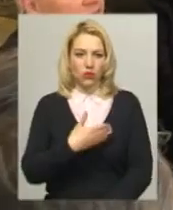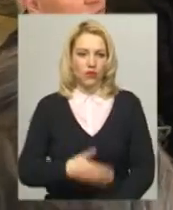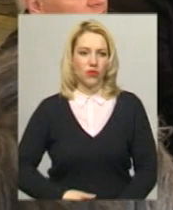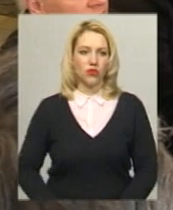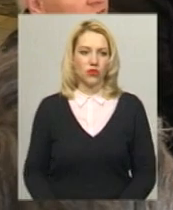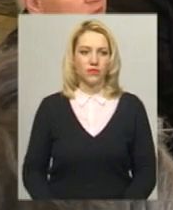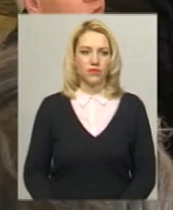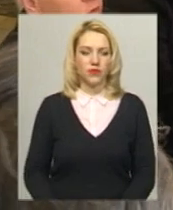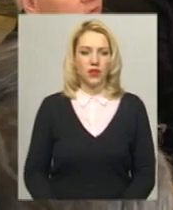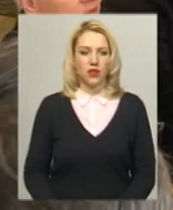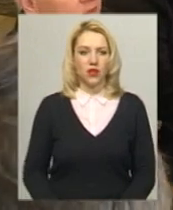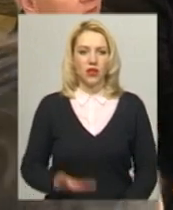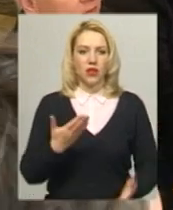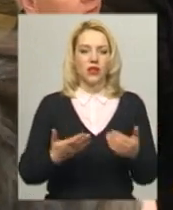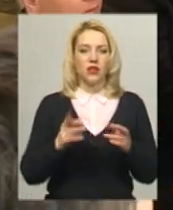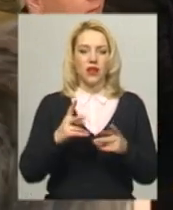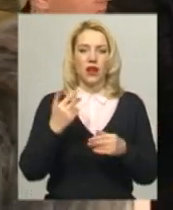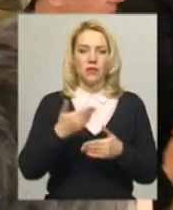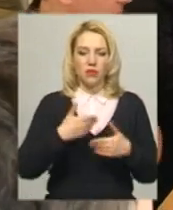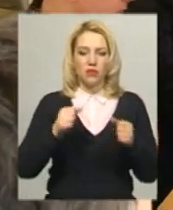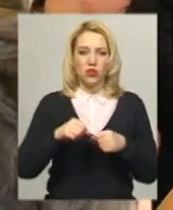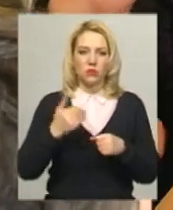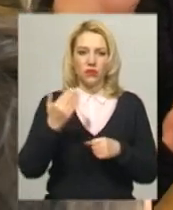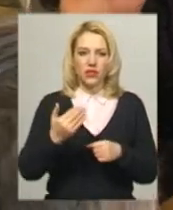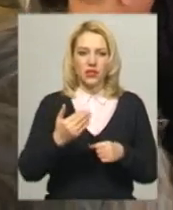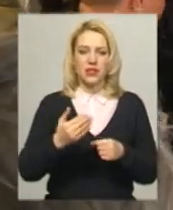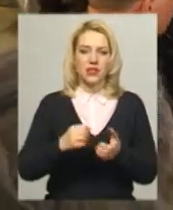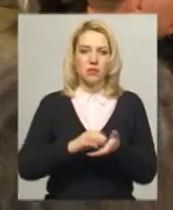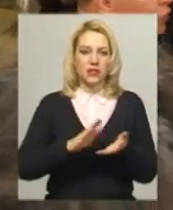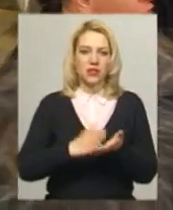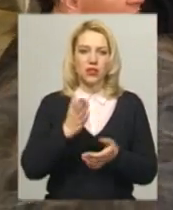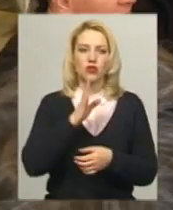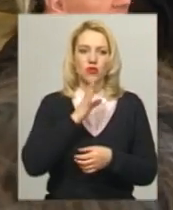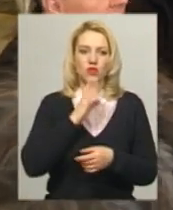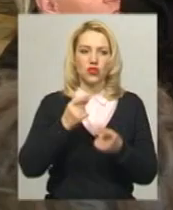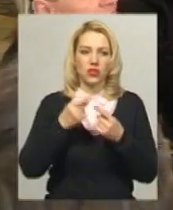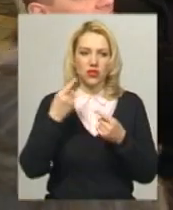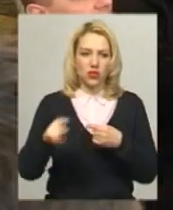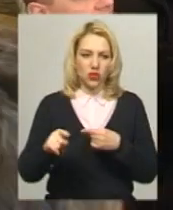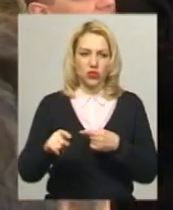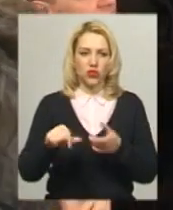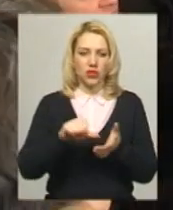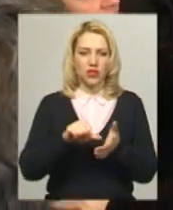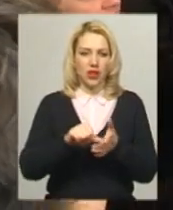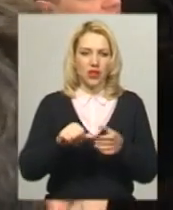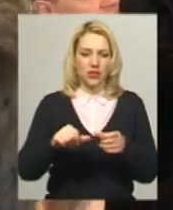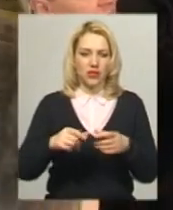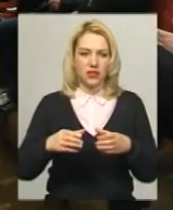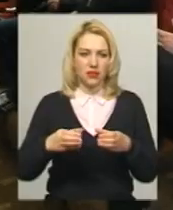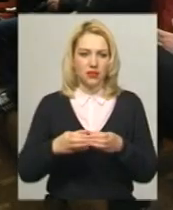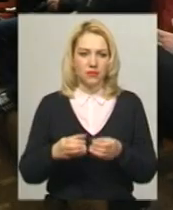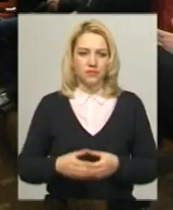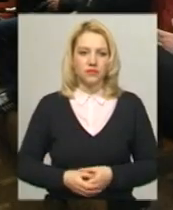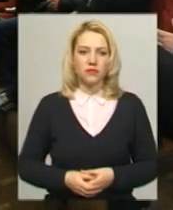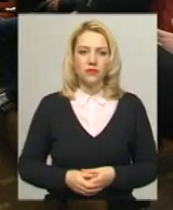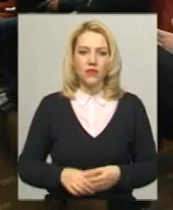записати, якщо вона жінка з іншої дільниці? Так ми разом були. Чому жінка знає, коли вона вас записує? Але ви не знаєте.